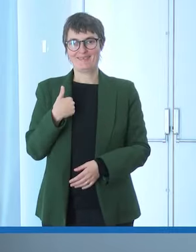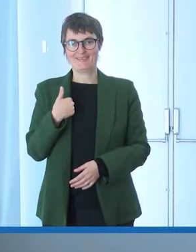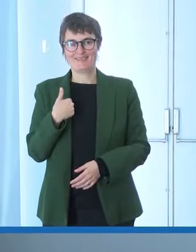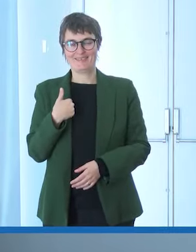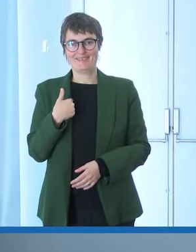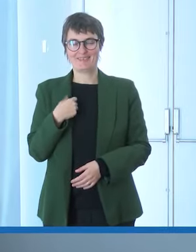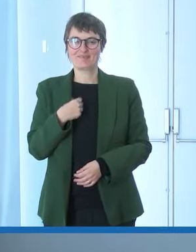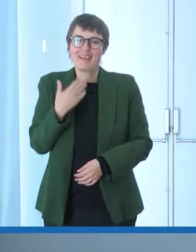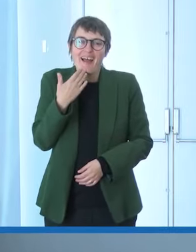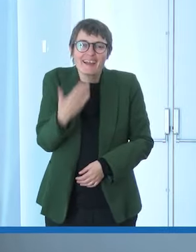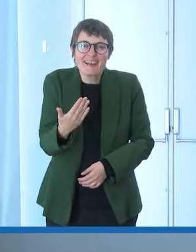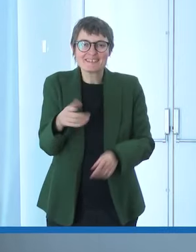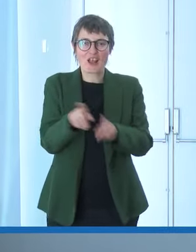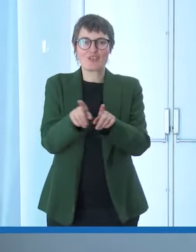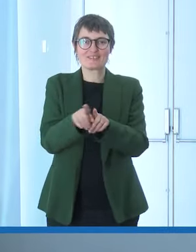comunque grazie lo stesso